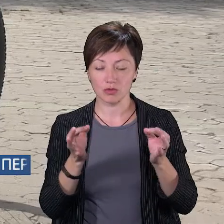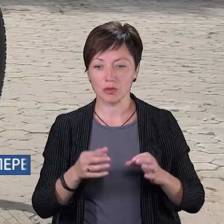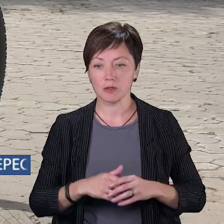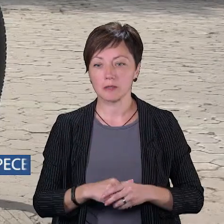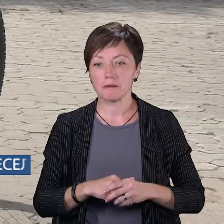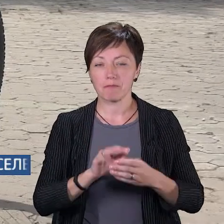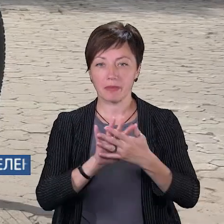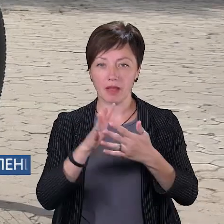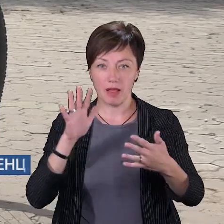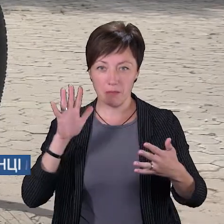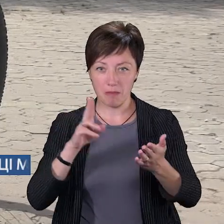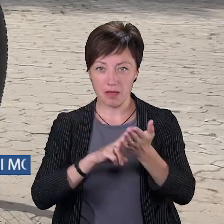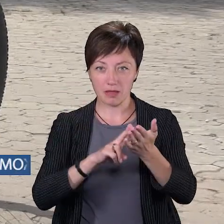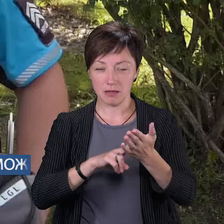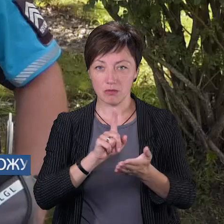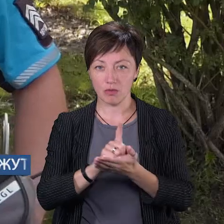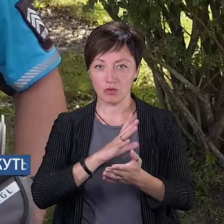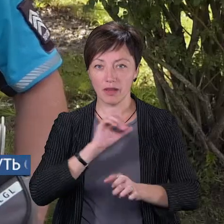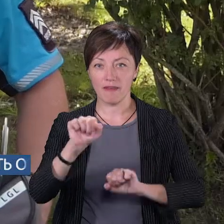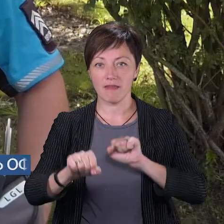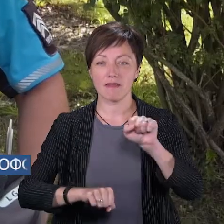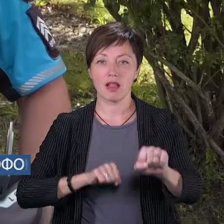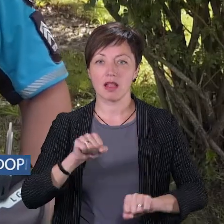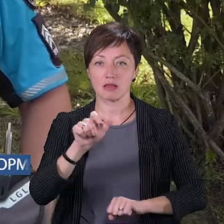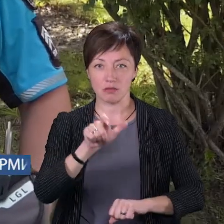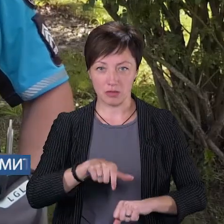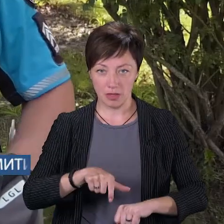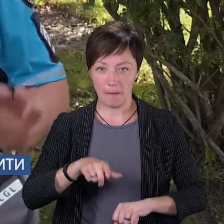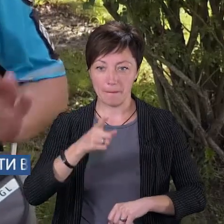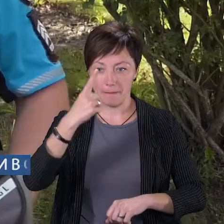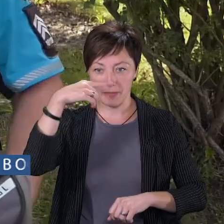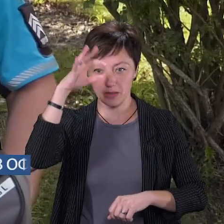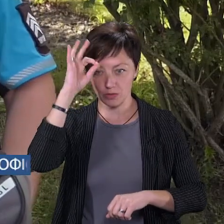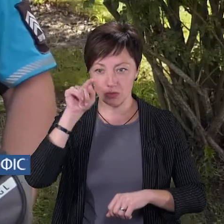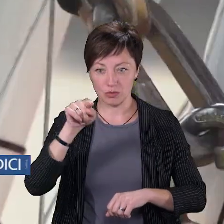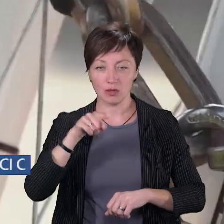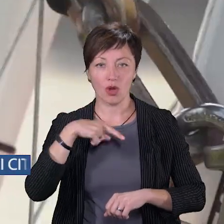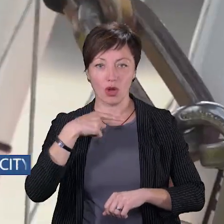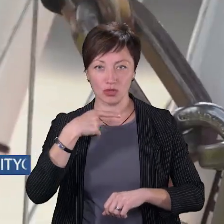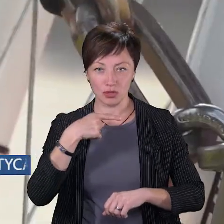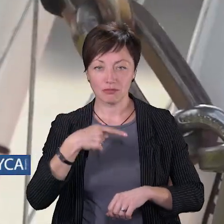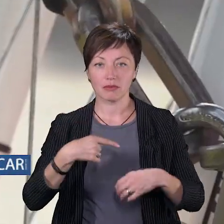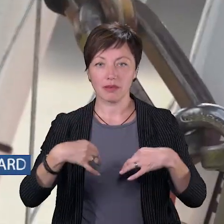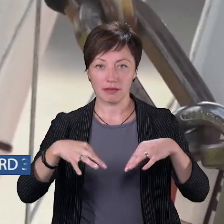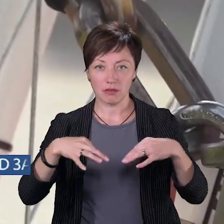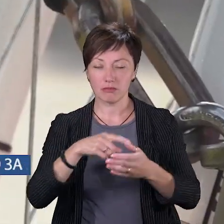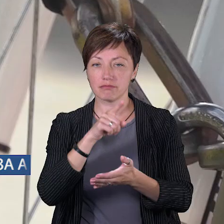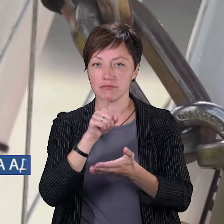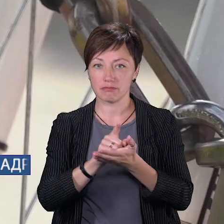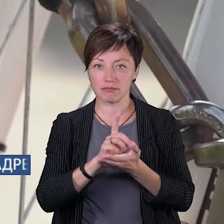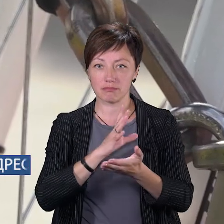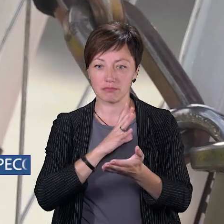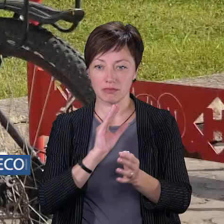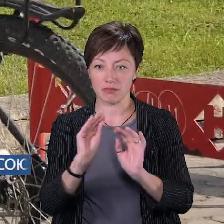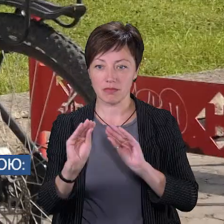Світловідбивні елементи мають бути і у велосипедистів. Велопатрульний Ігор Махмудов каже, такий транспорт обов'язково має